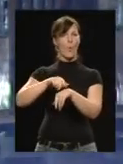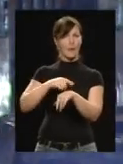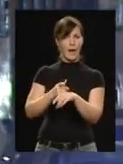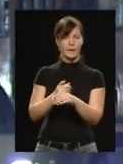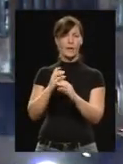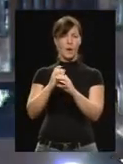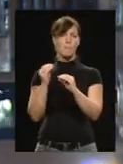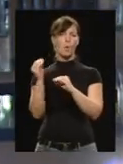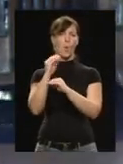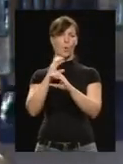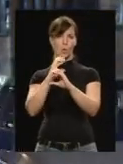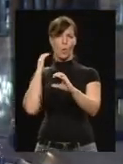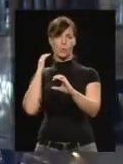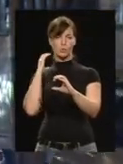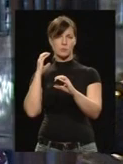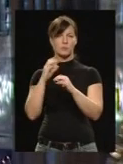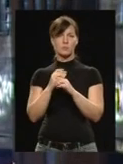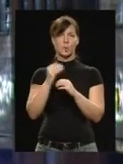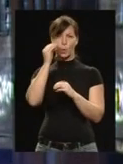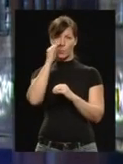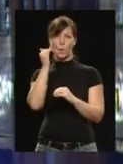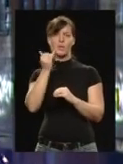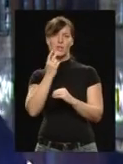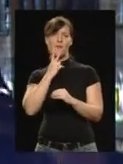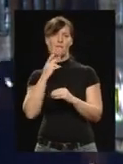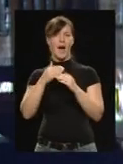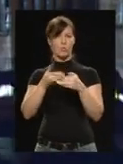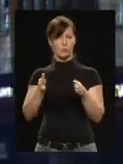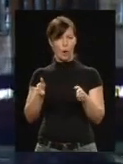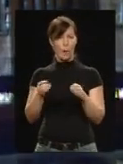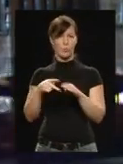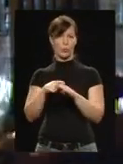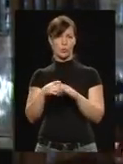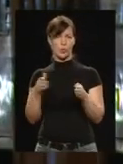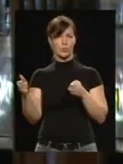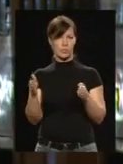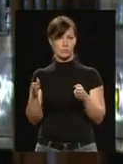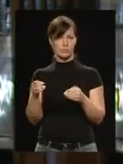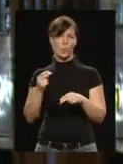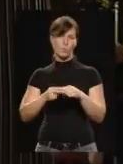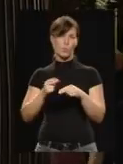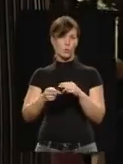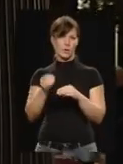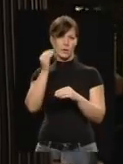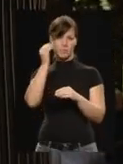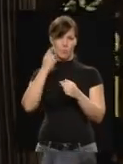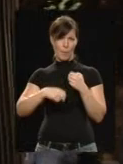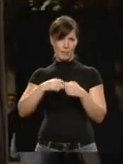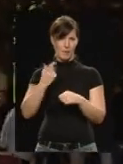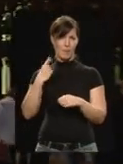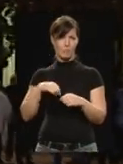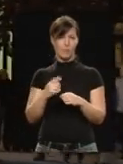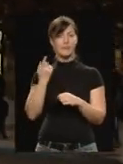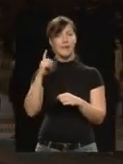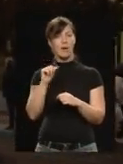az Árpád híd és Újpest városkapu között. A metrón egyébként műszaki hiba okozta a füstöt, tűz nem volt. Az egyik